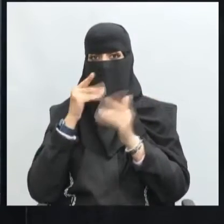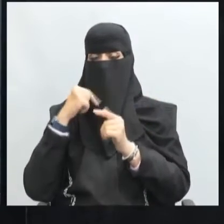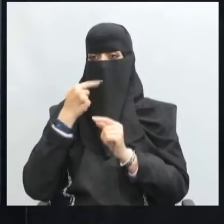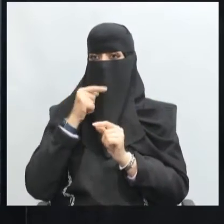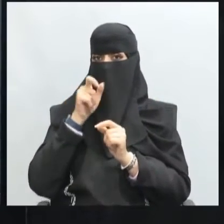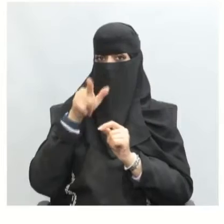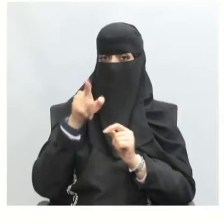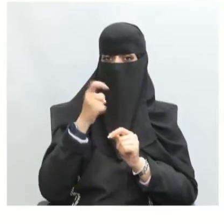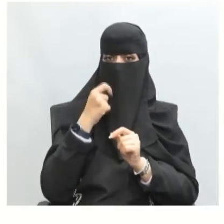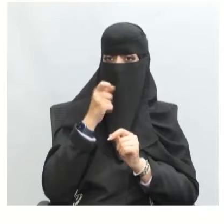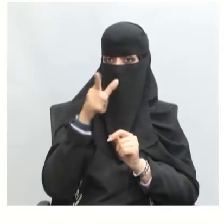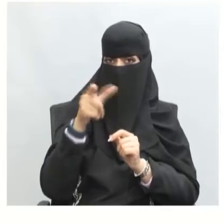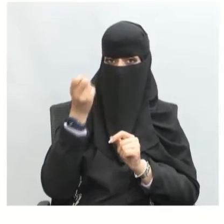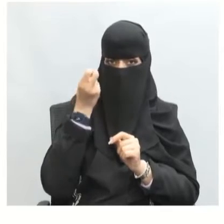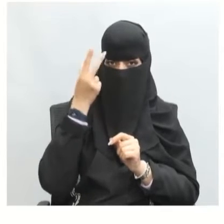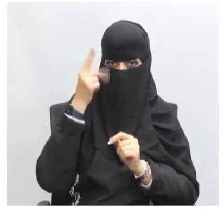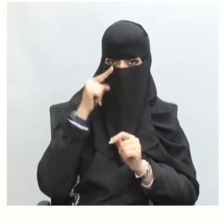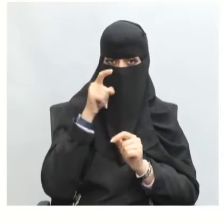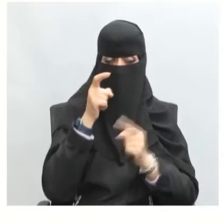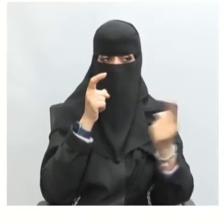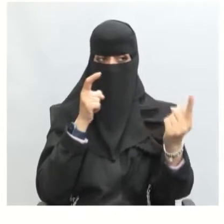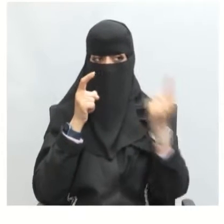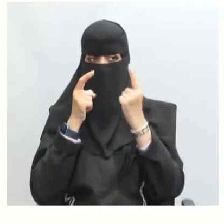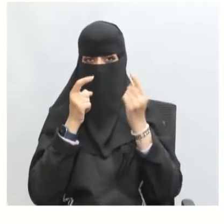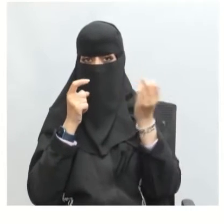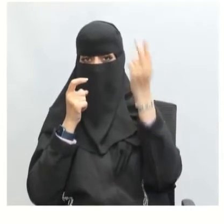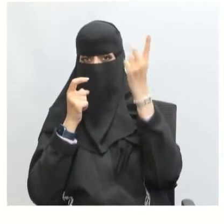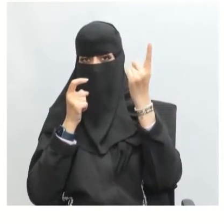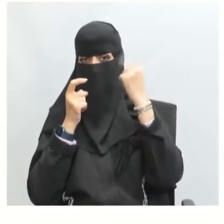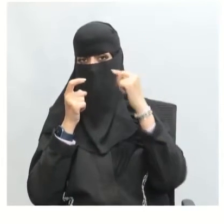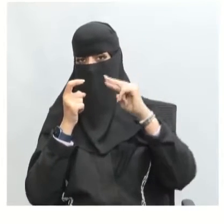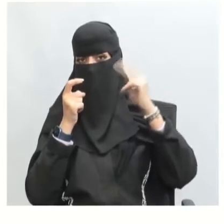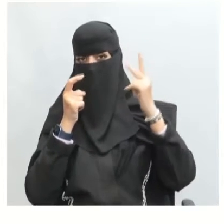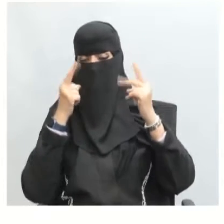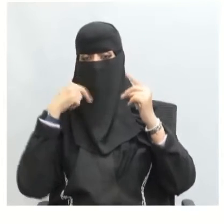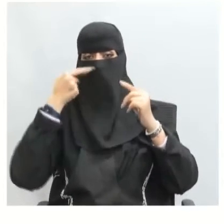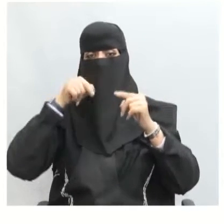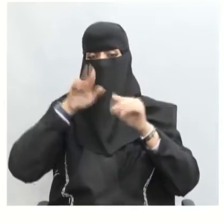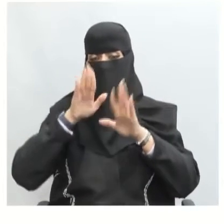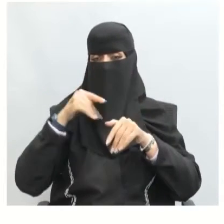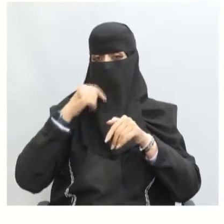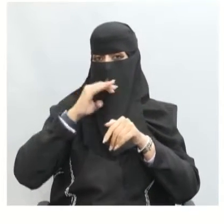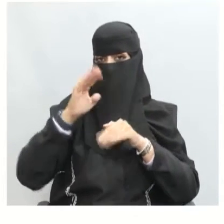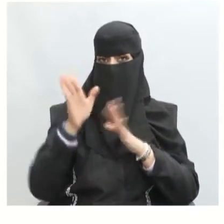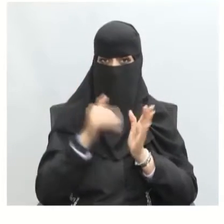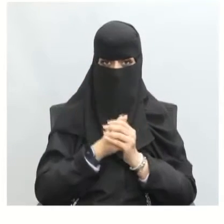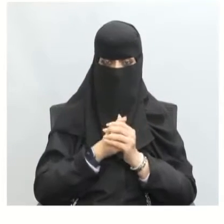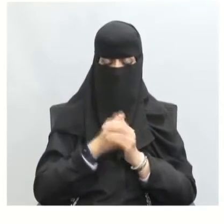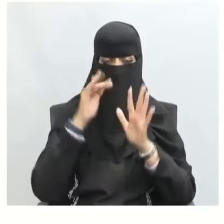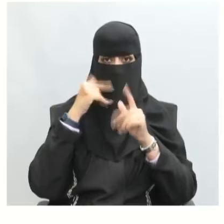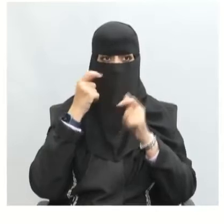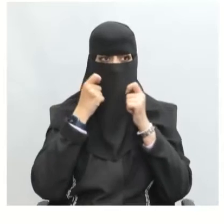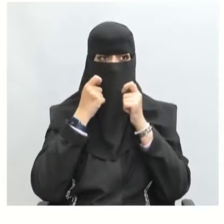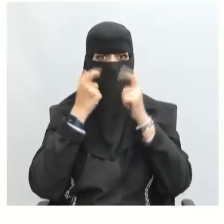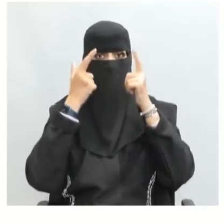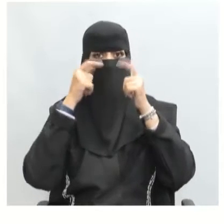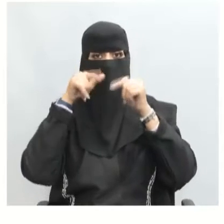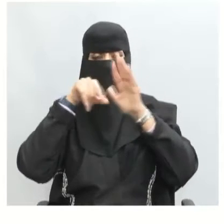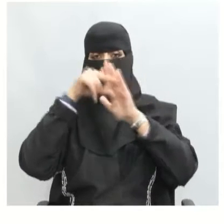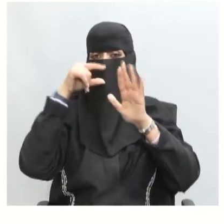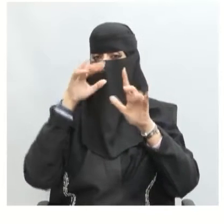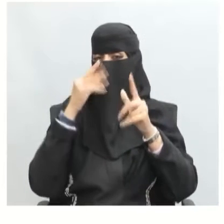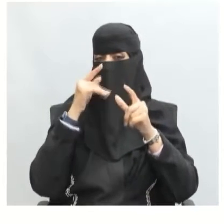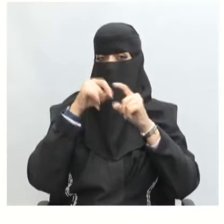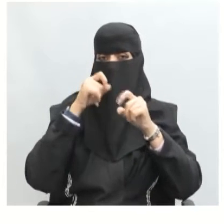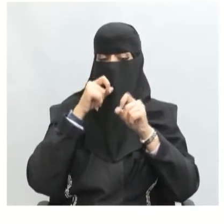والاستماع إلى رأي آخر الوعي بالموضوع المطروح لأن هذا الموضوع سيكون بين عدة